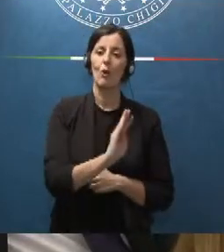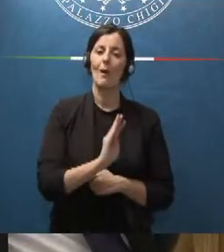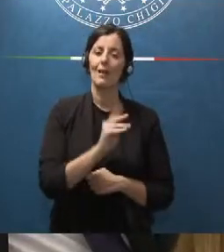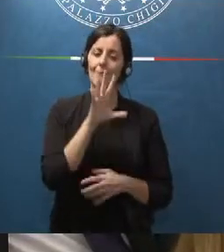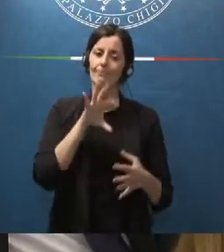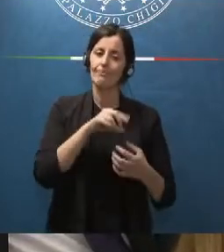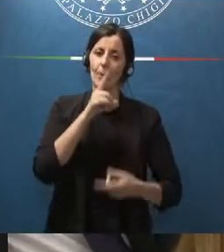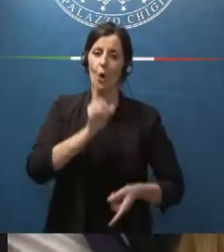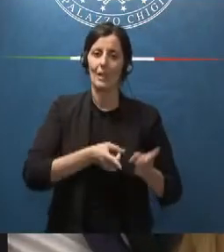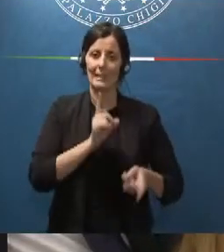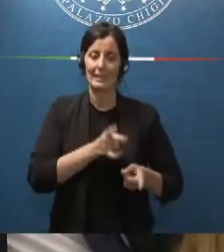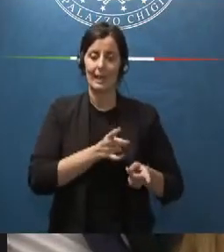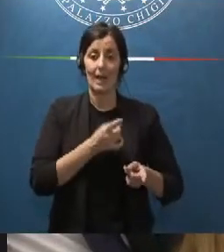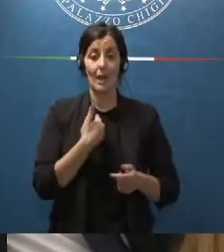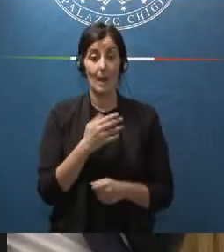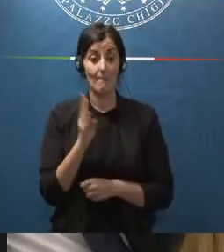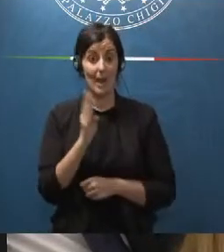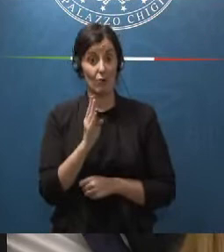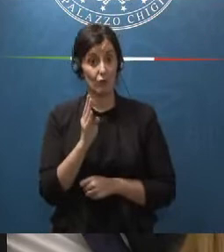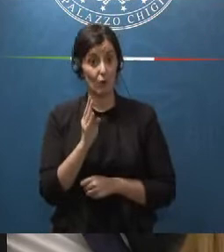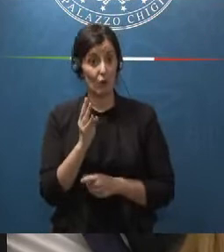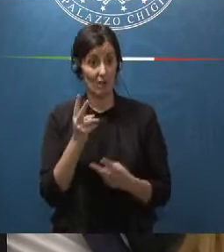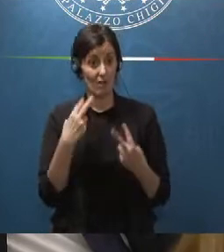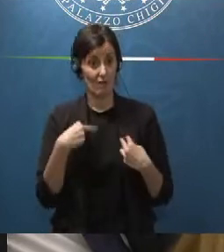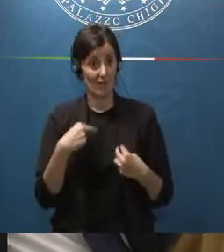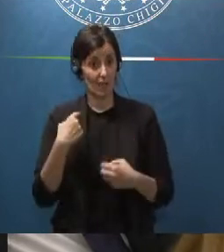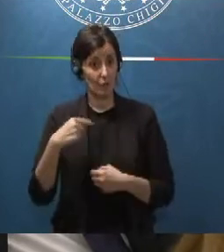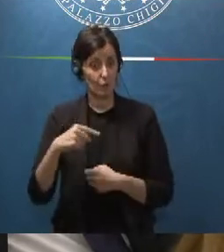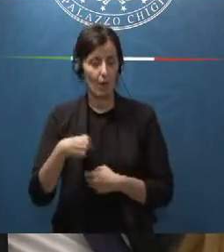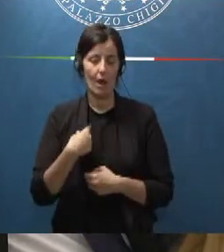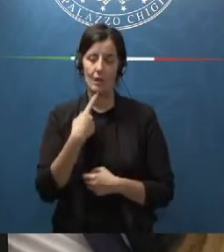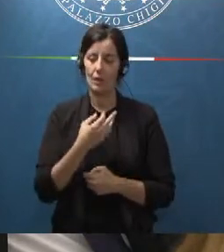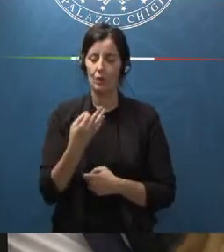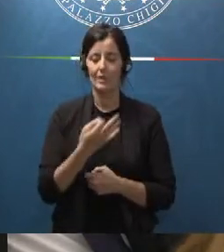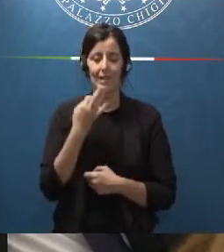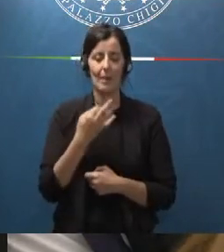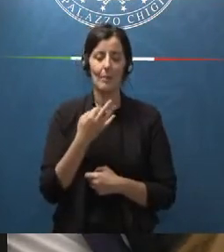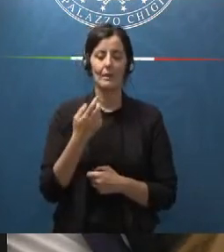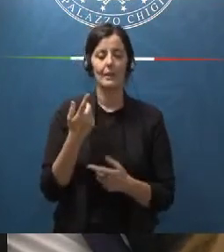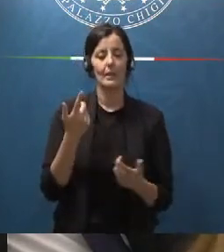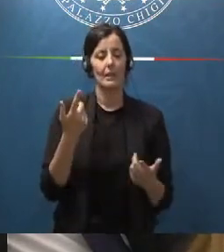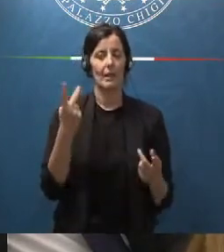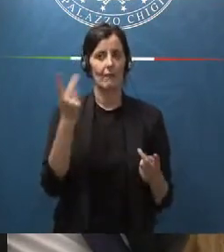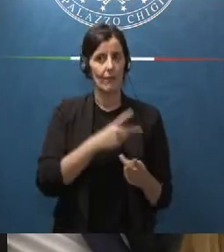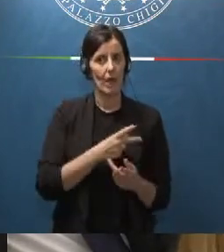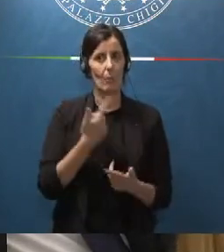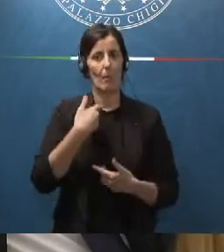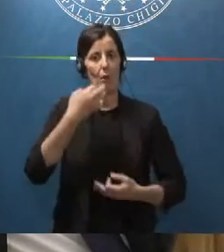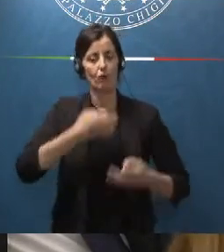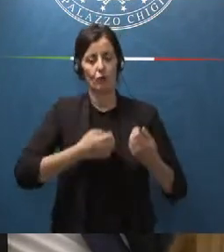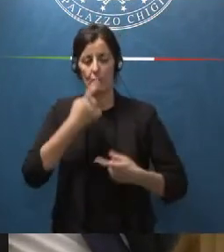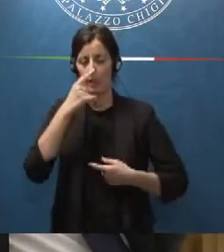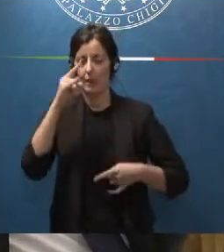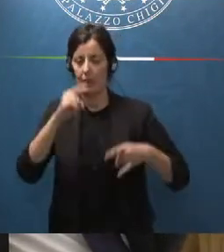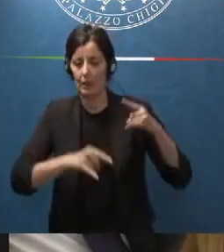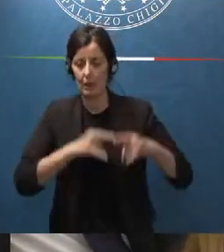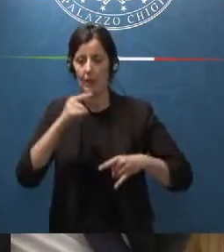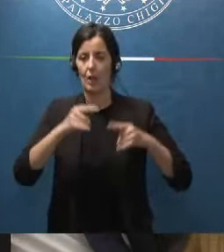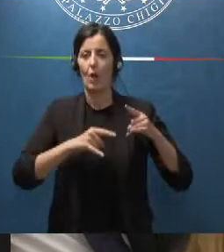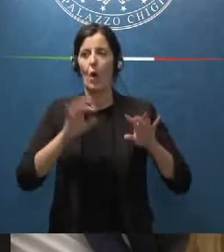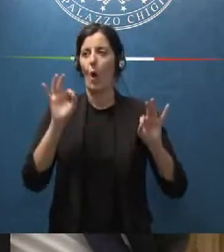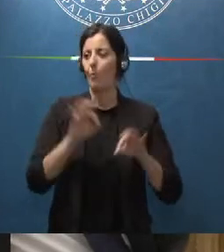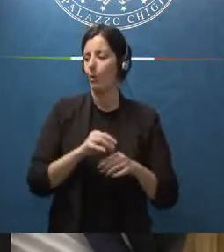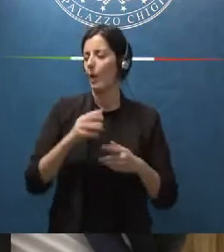politica Berlusconi per tutta la vita ha detto di essere stato perseguitato dai giudici o comunque c'è stato un